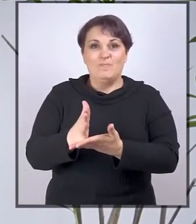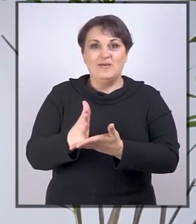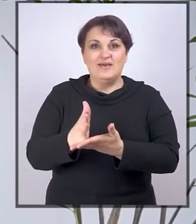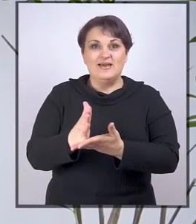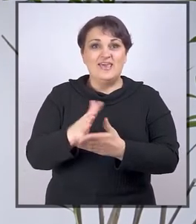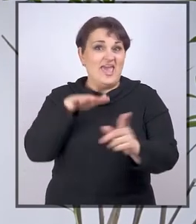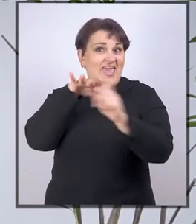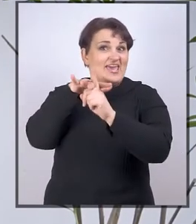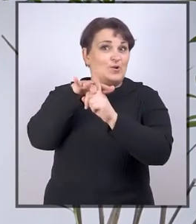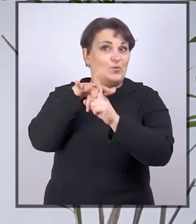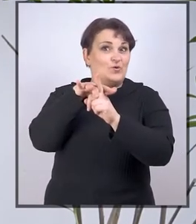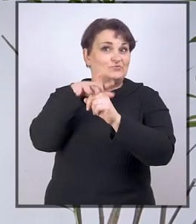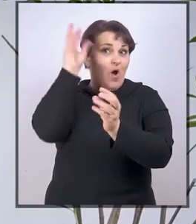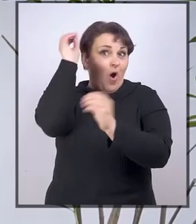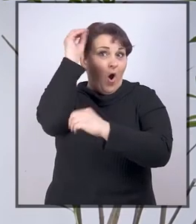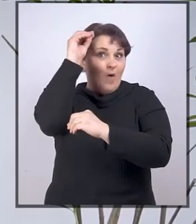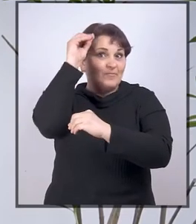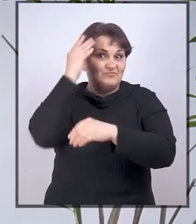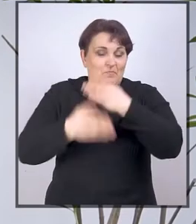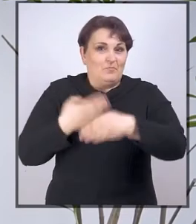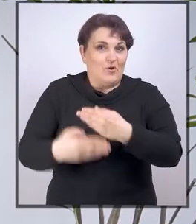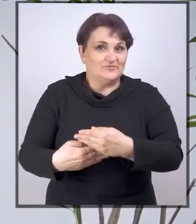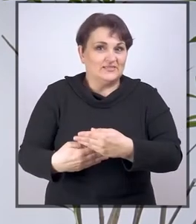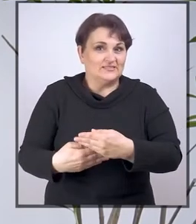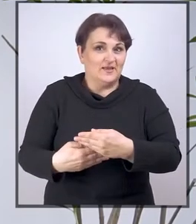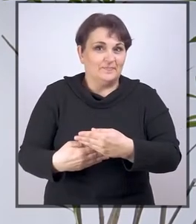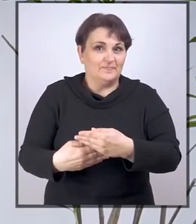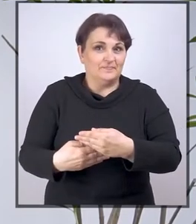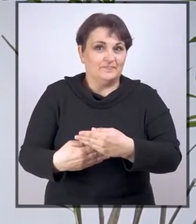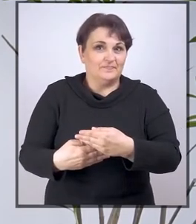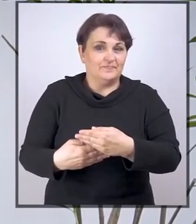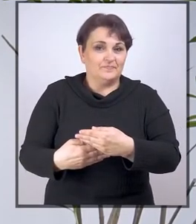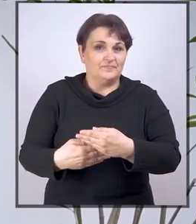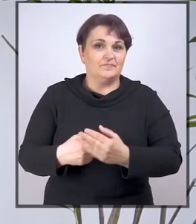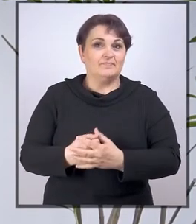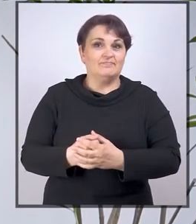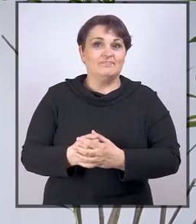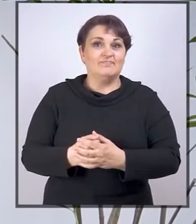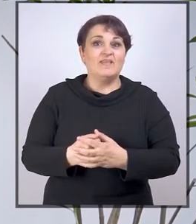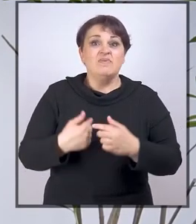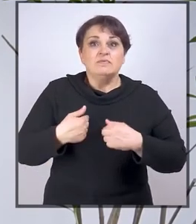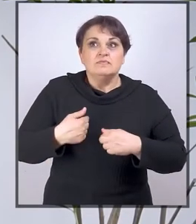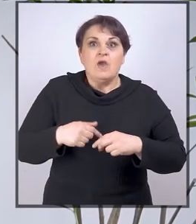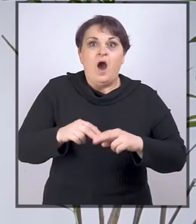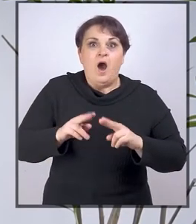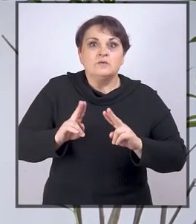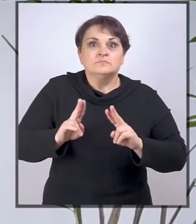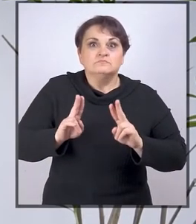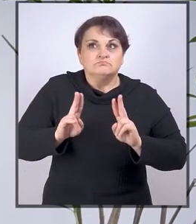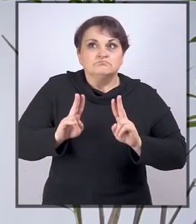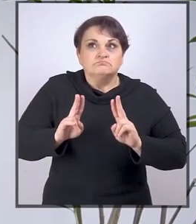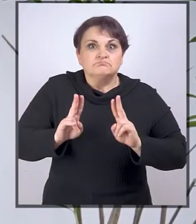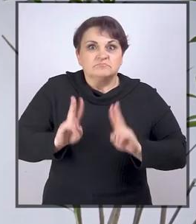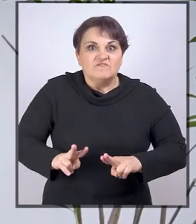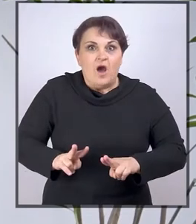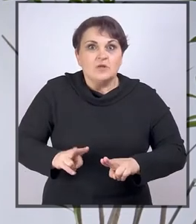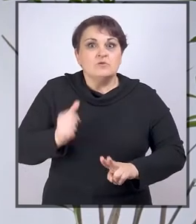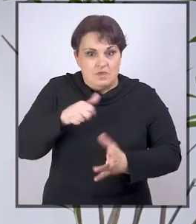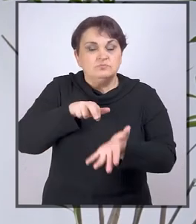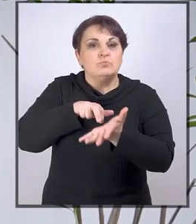inkluzivnog obrazovnog procesa. Ja doista jesam